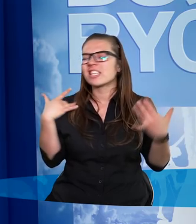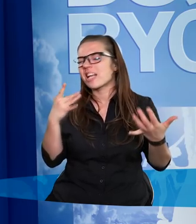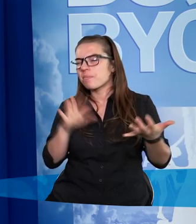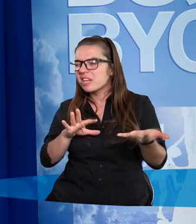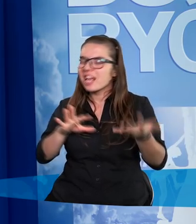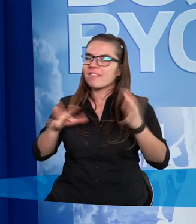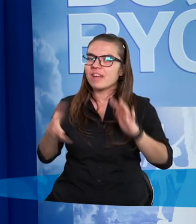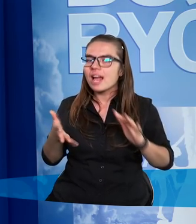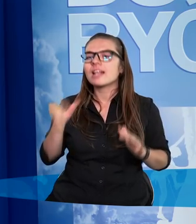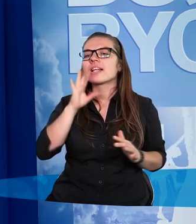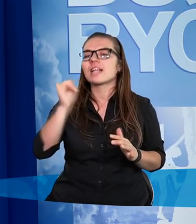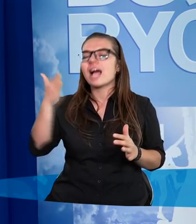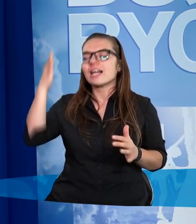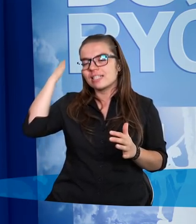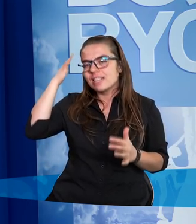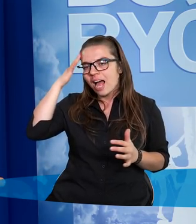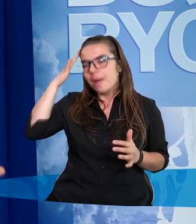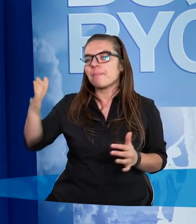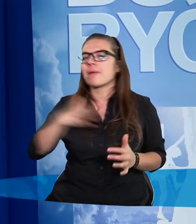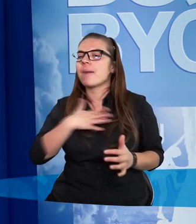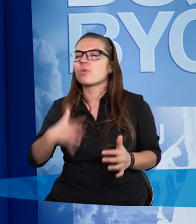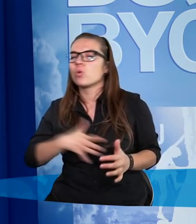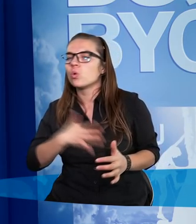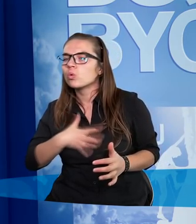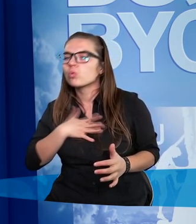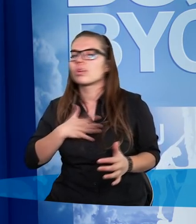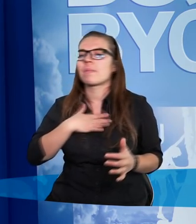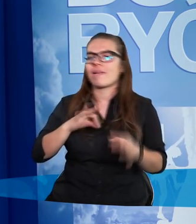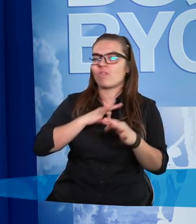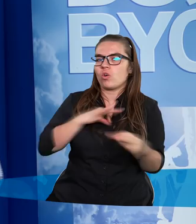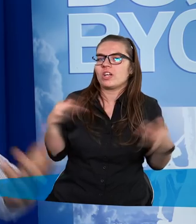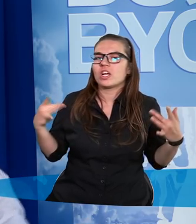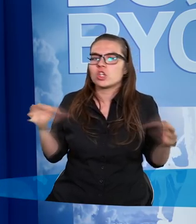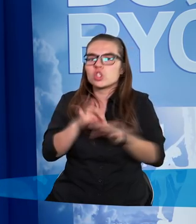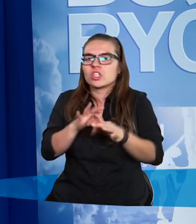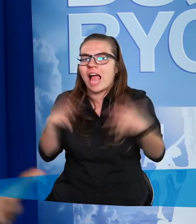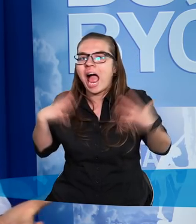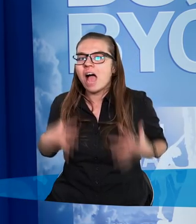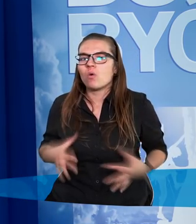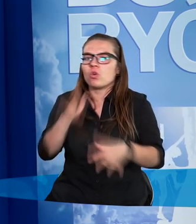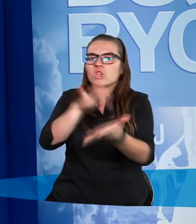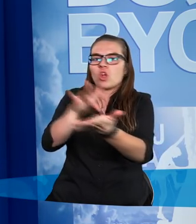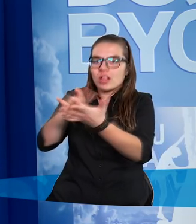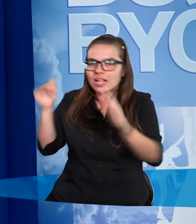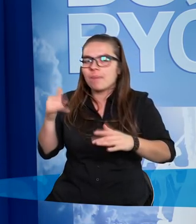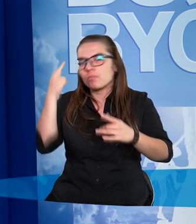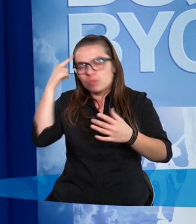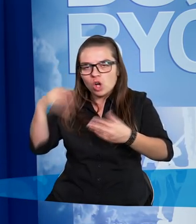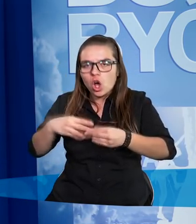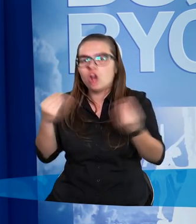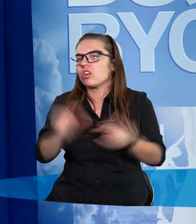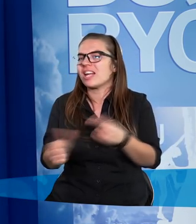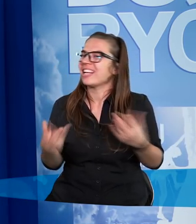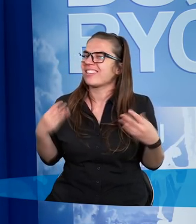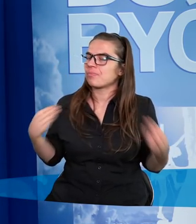więcej takim, jakie znamy, w którym mamy uczucia, w którym mamy swoje ciało, możemy dotykać, możemy rozwijać się, możemy się uczyć. To jest